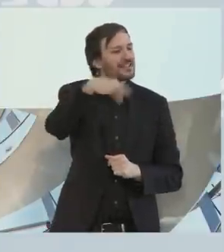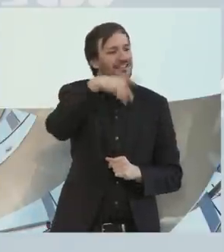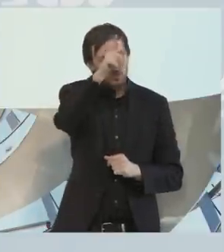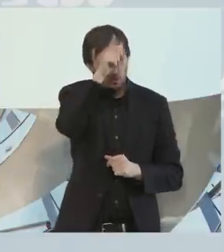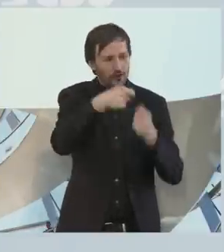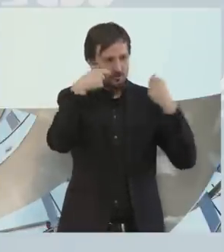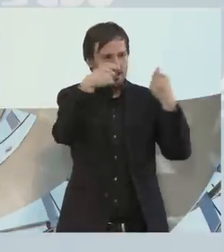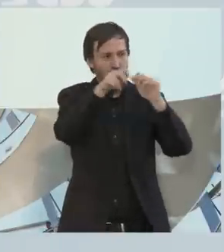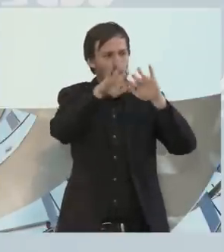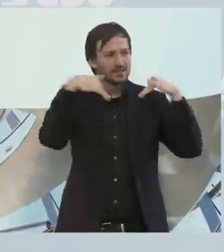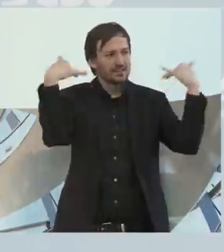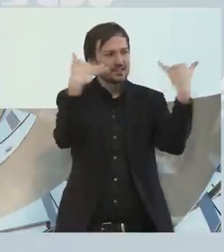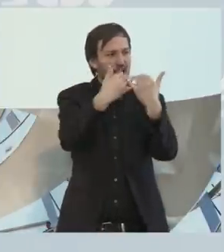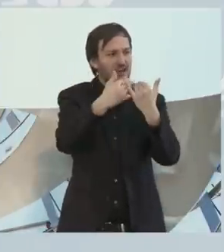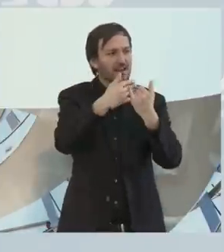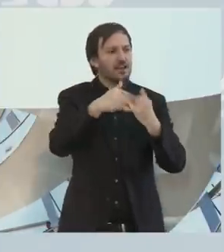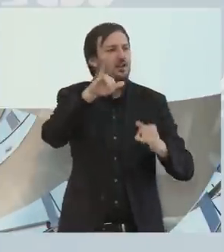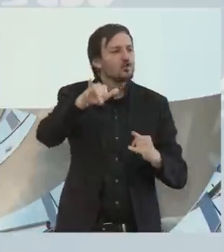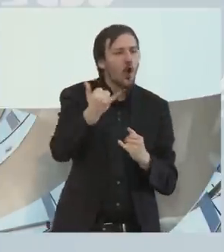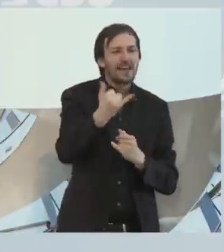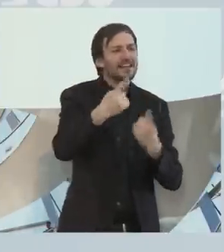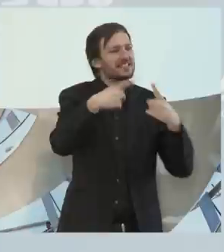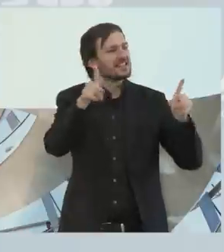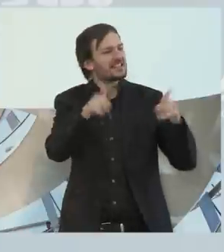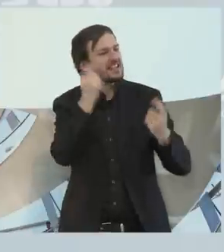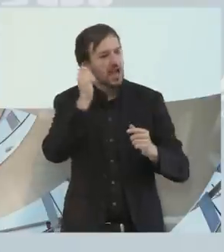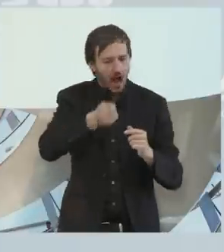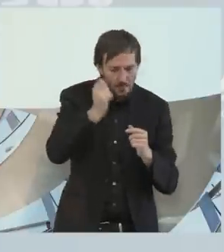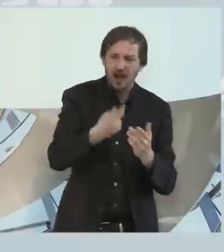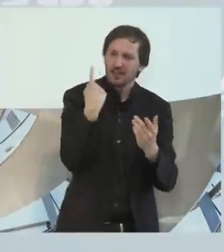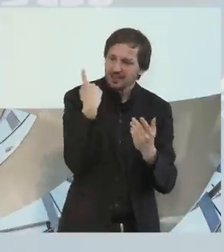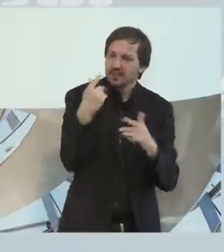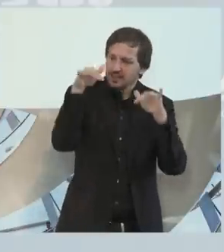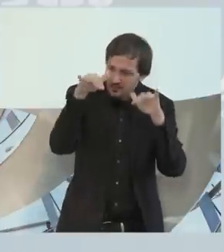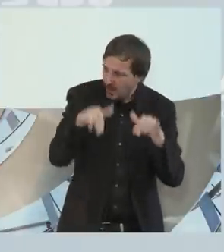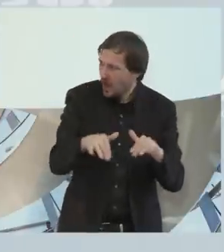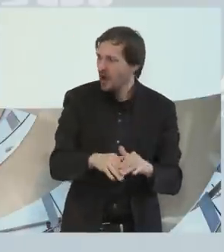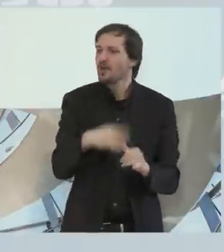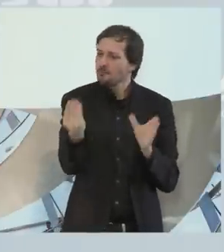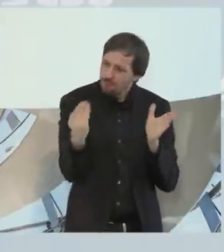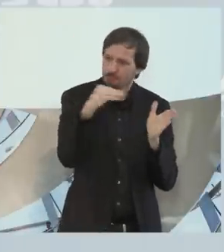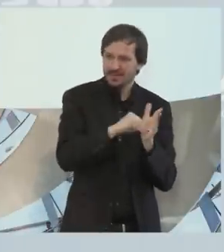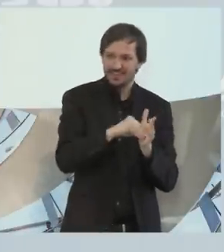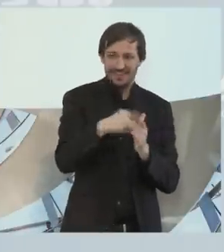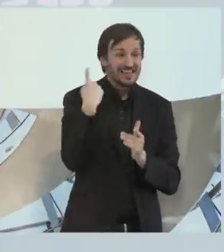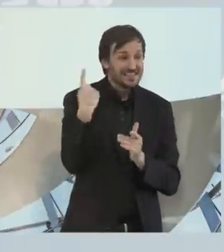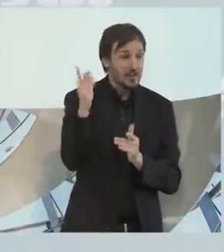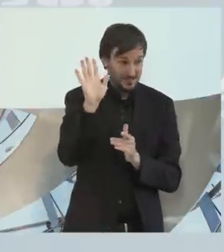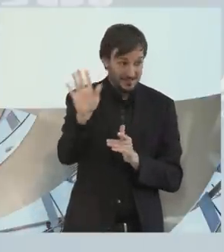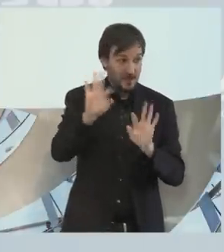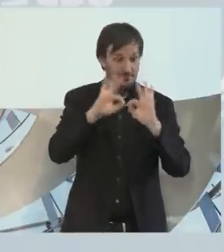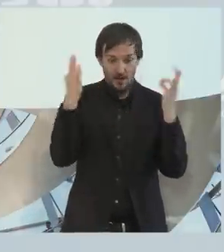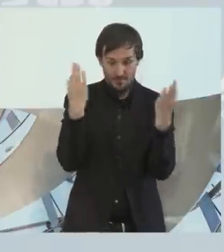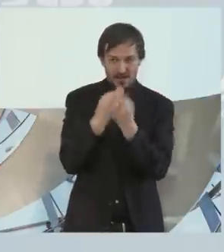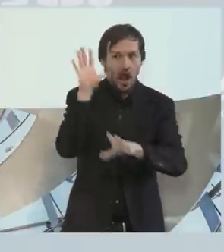Bundestages, Johannes Singhammer, heute bei uns ist und daran teilnimmt. Er hat in seiner Familie eigene